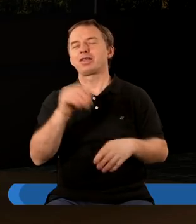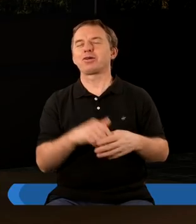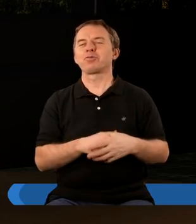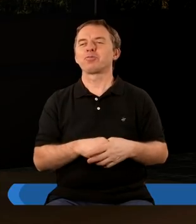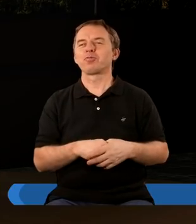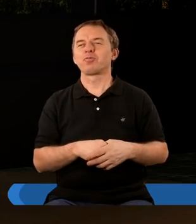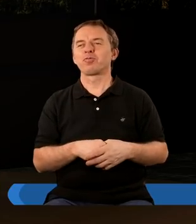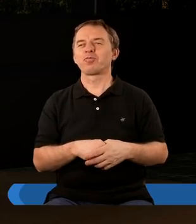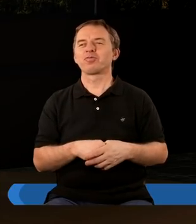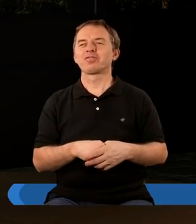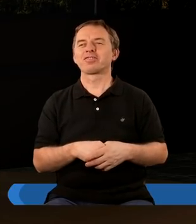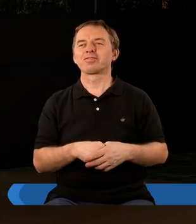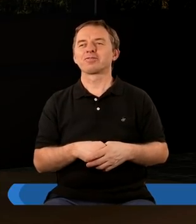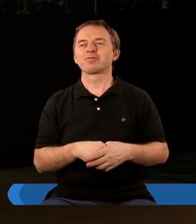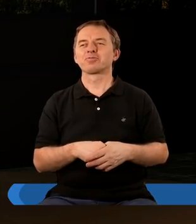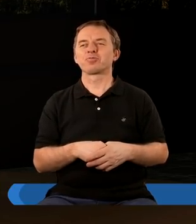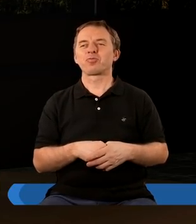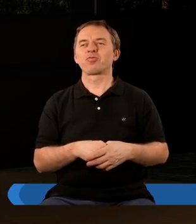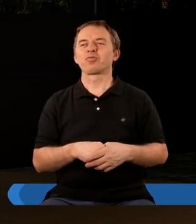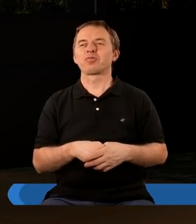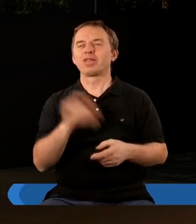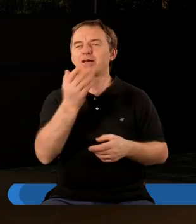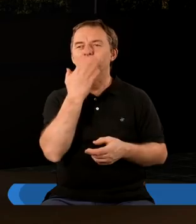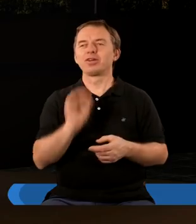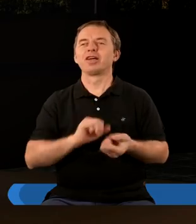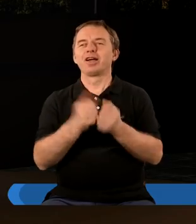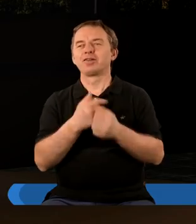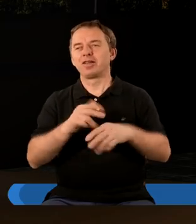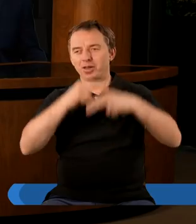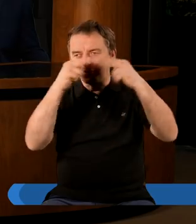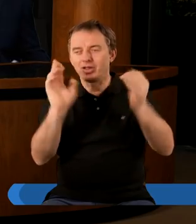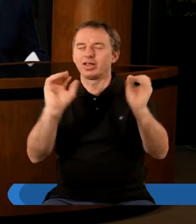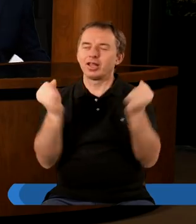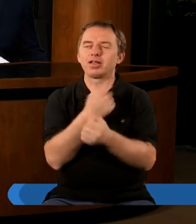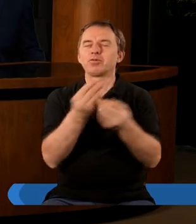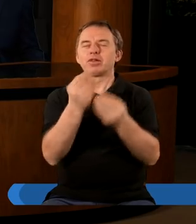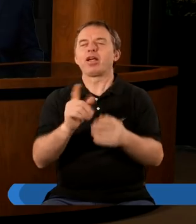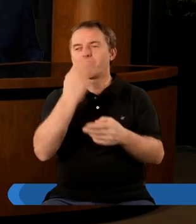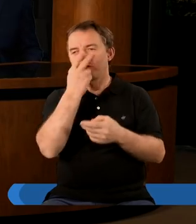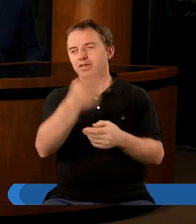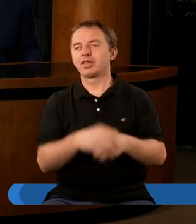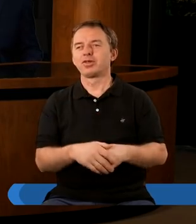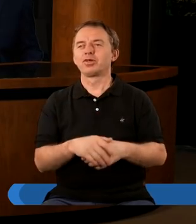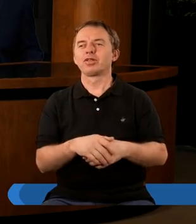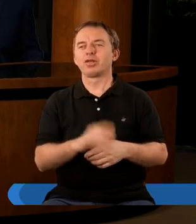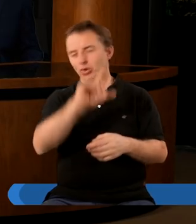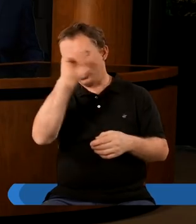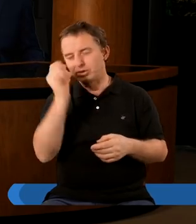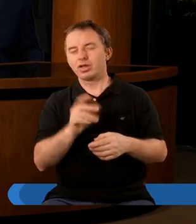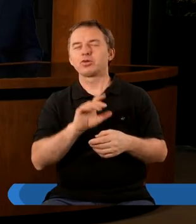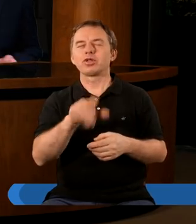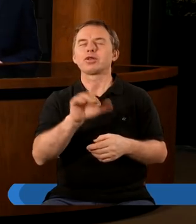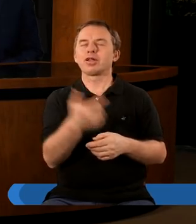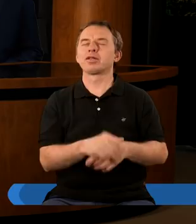tak jak mówię, albo niebiańska, niesamowita wizja, albo sprowadzając do ludzkiego